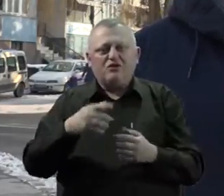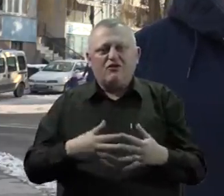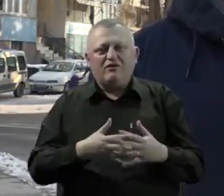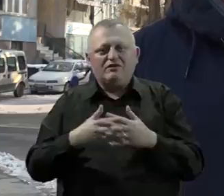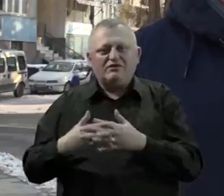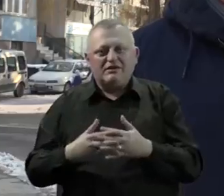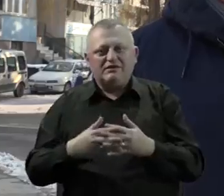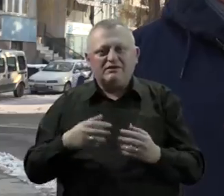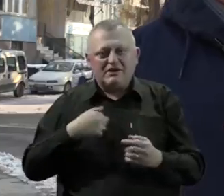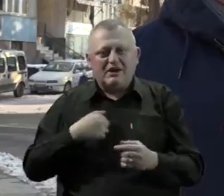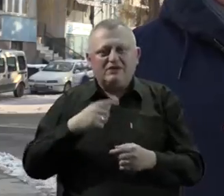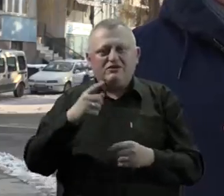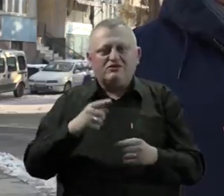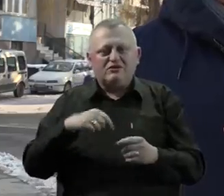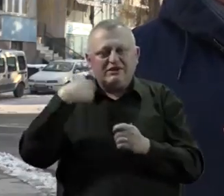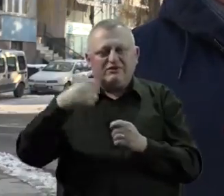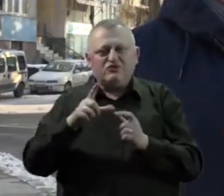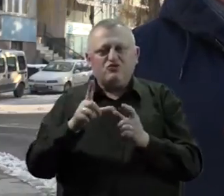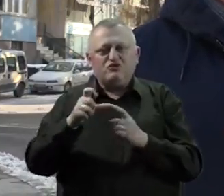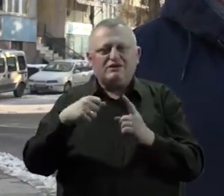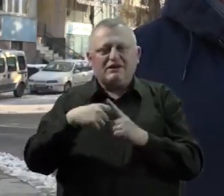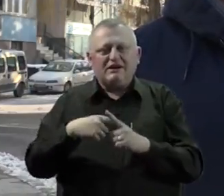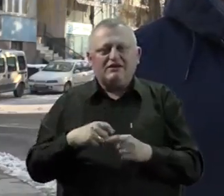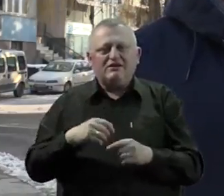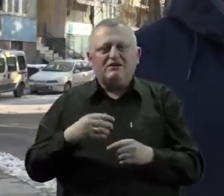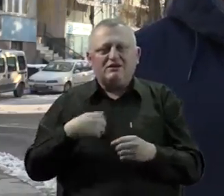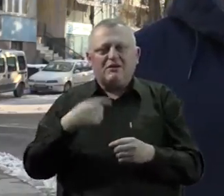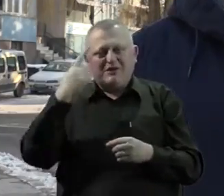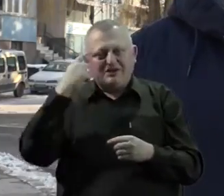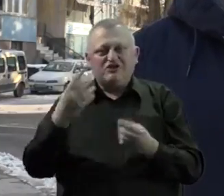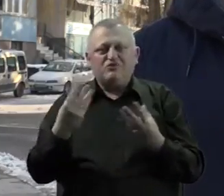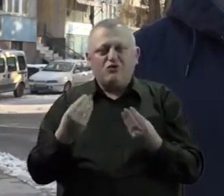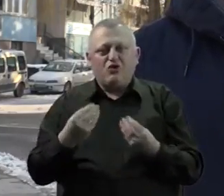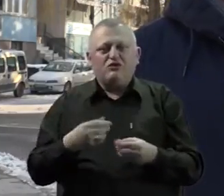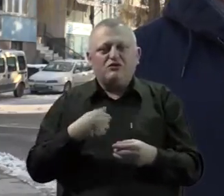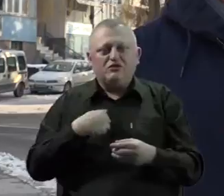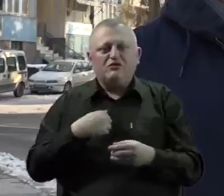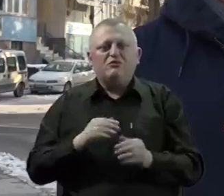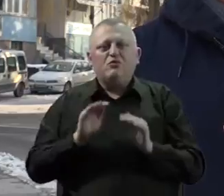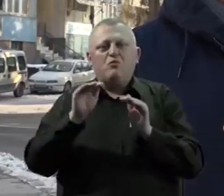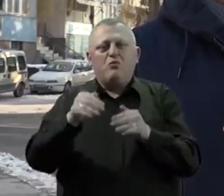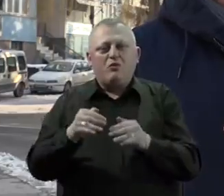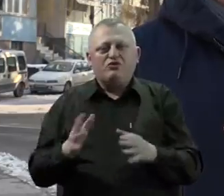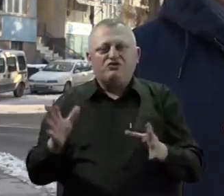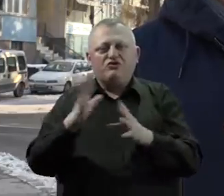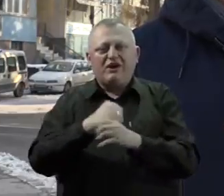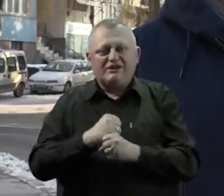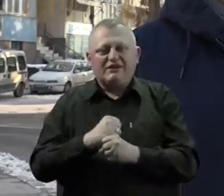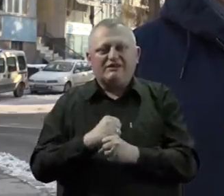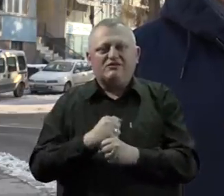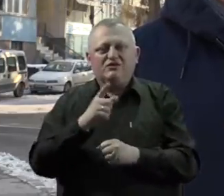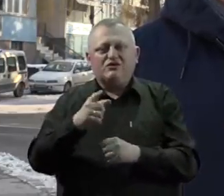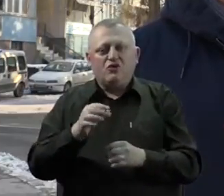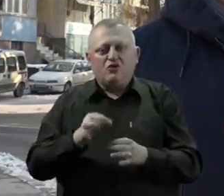saradnja između nas i u televiziji Unjsko-Sanskog kantona nama znači puno jer ćemo im pomoći u realizaciji